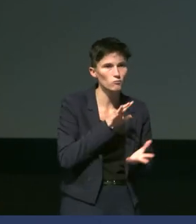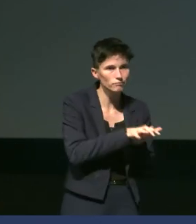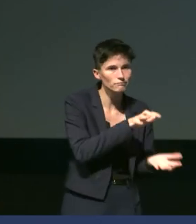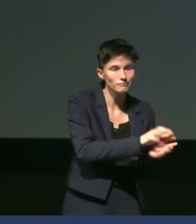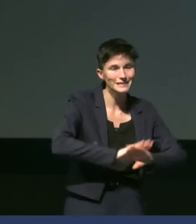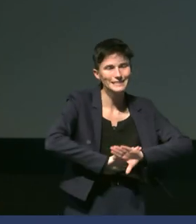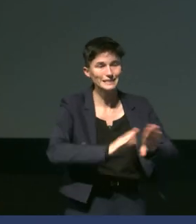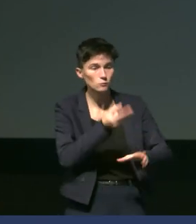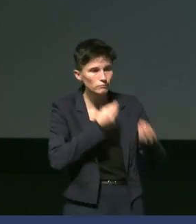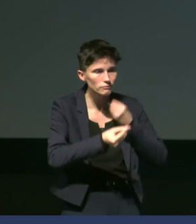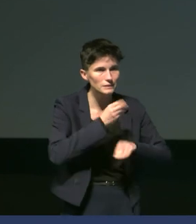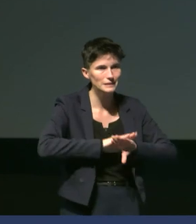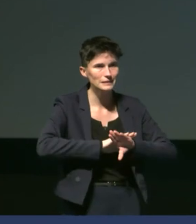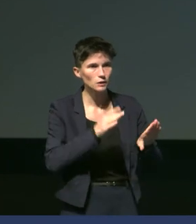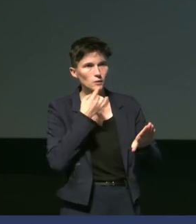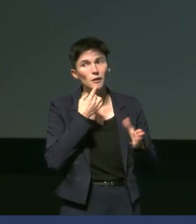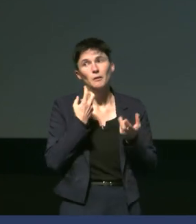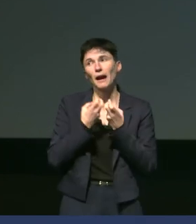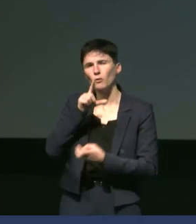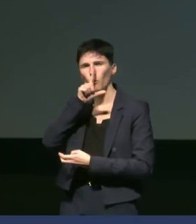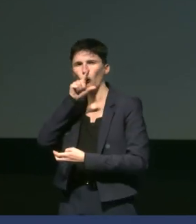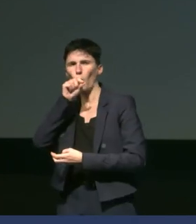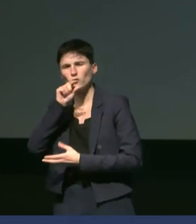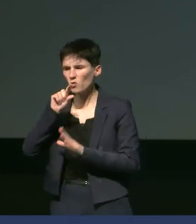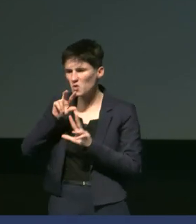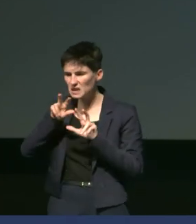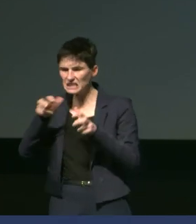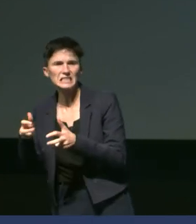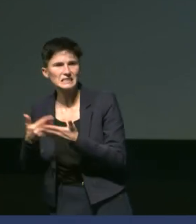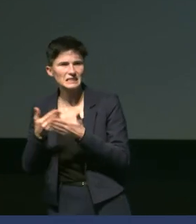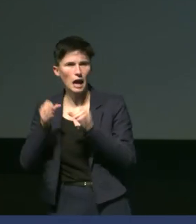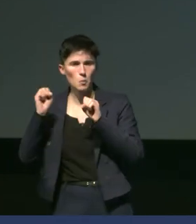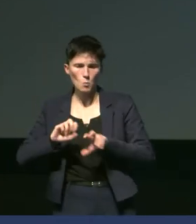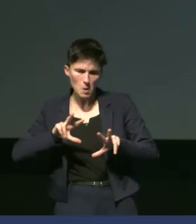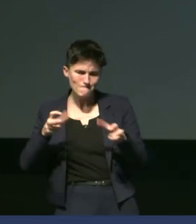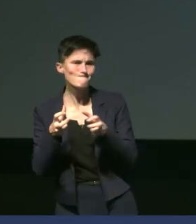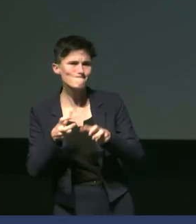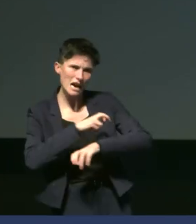énormément, ils n'ont pas, pense aux oiseaux de proie où là, faut vraiment faire attention aux cerfs qui peuvent l'acérer la peau.